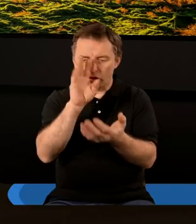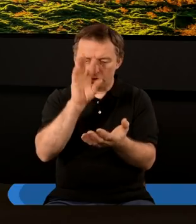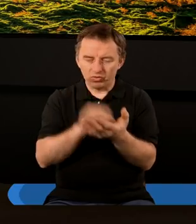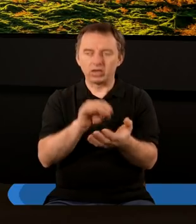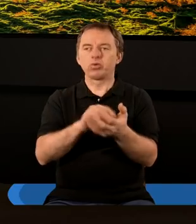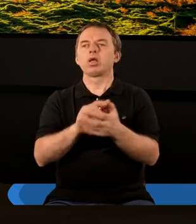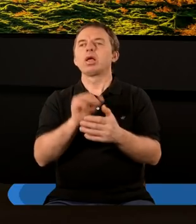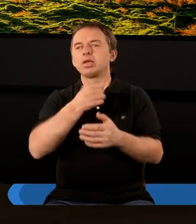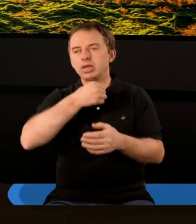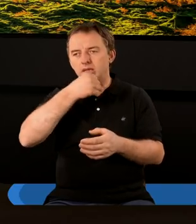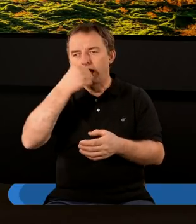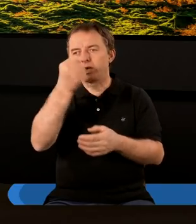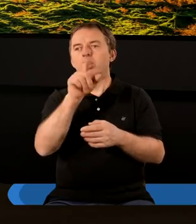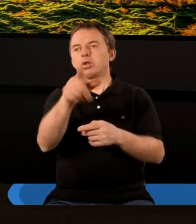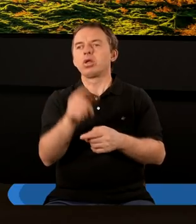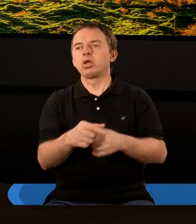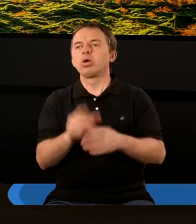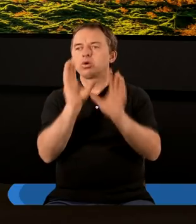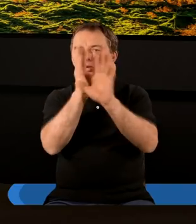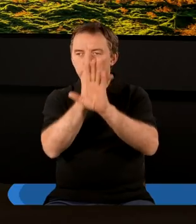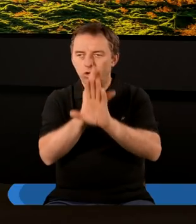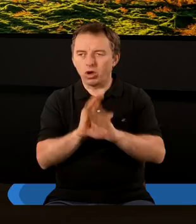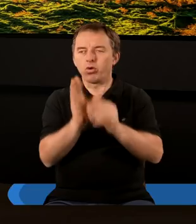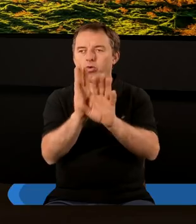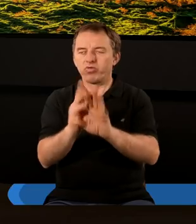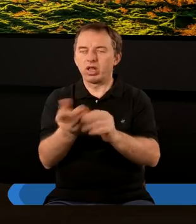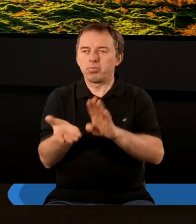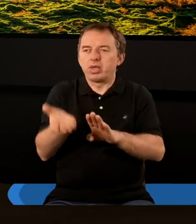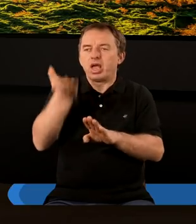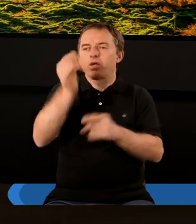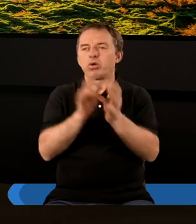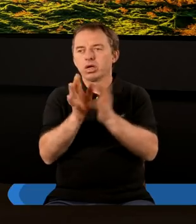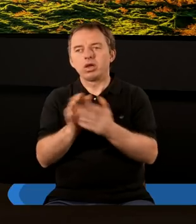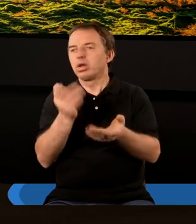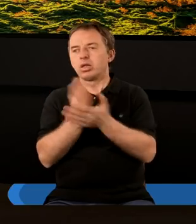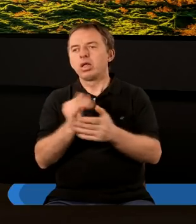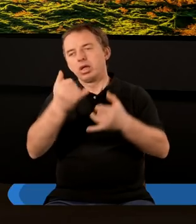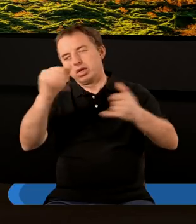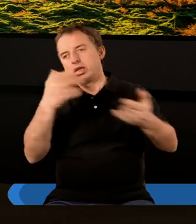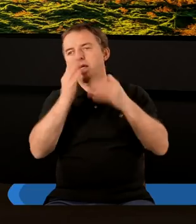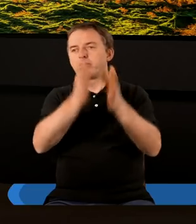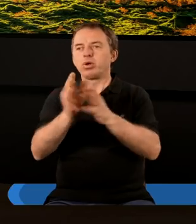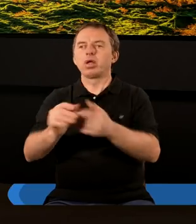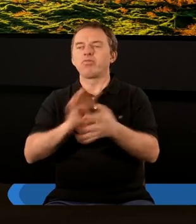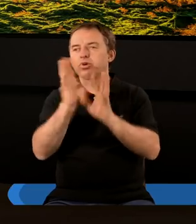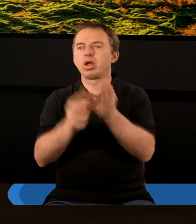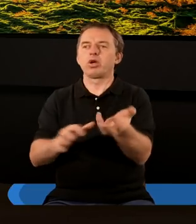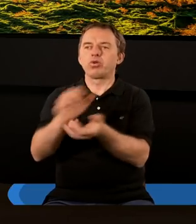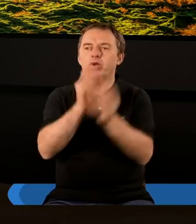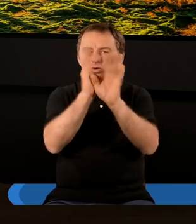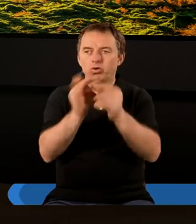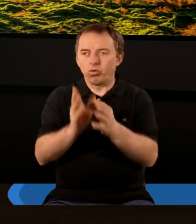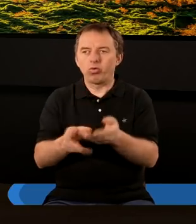baranka. Ci starcy, oni dopiero czcią Go i uwielbiają. Nie tylko oni, tak samo inne postacie z Wszechświata